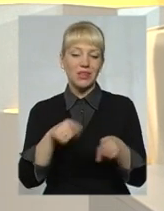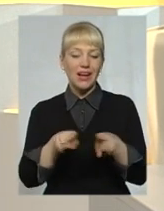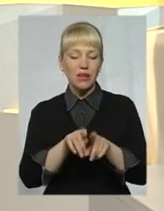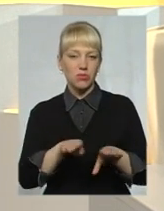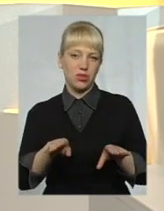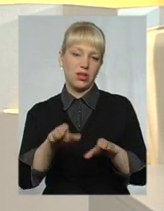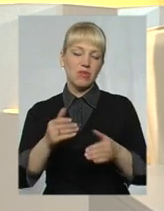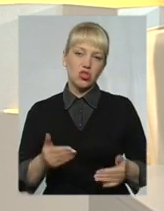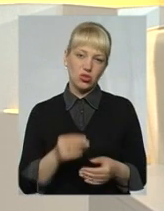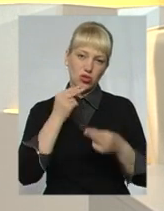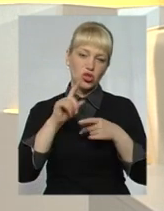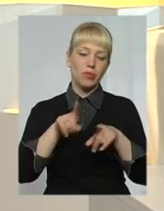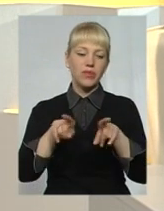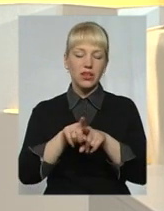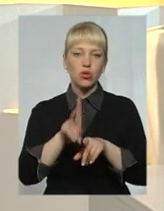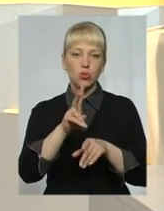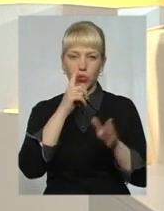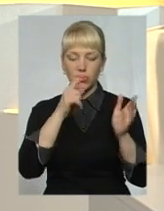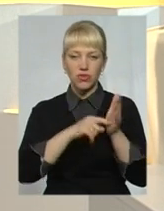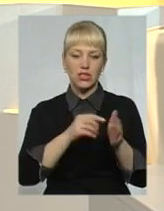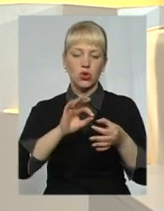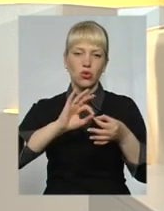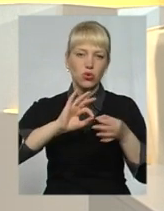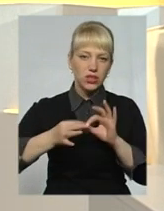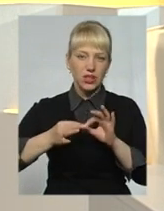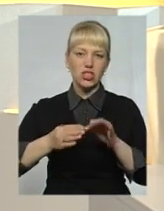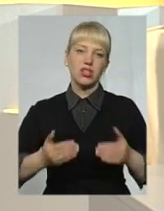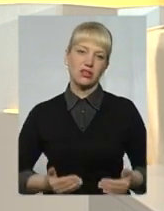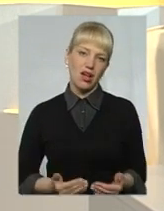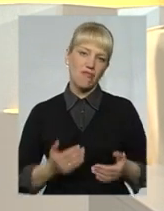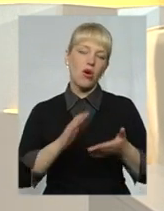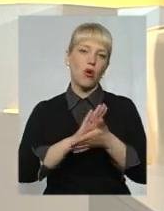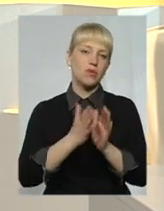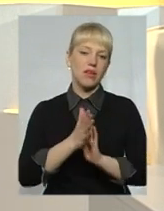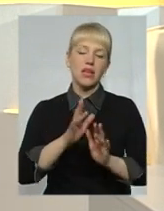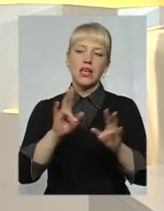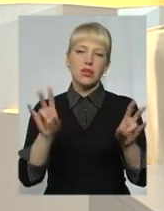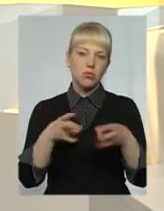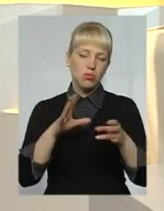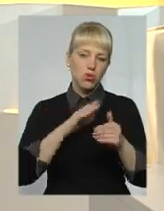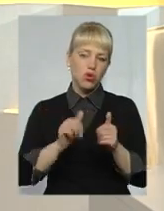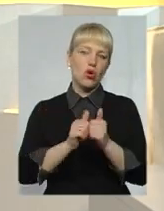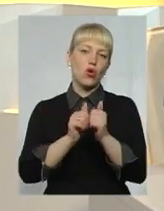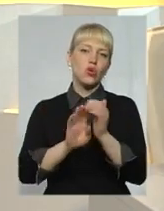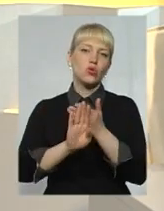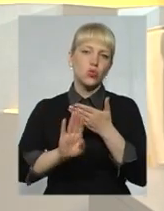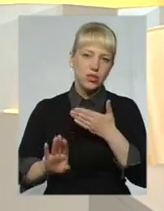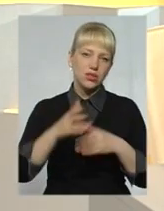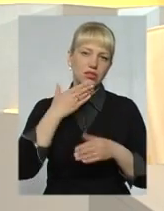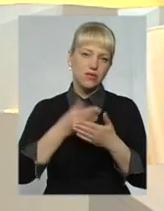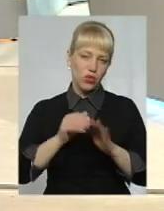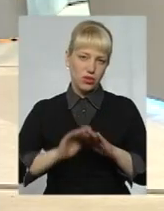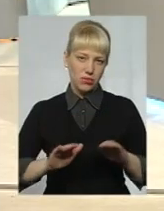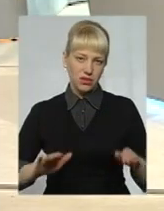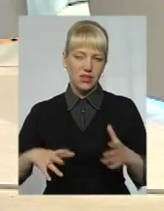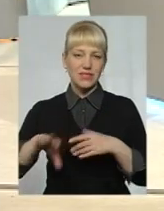родинам, які опинилися в скрутних життєвих обставинах, не доводилося розлучатися зі своїми дітьми. Про це все сьогодні говоримо у